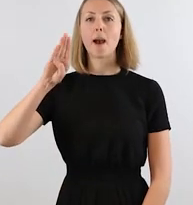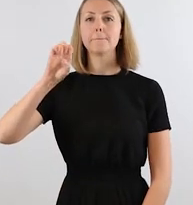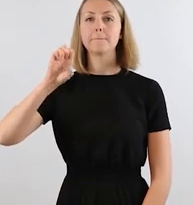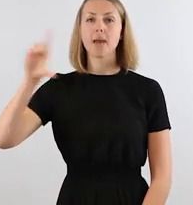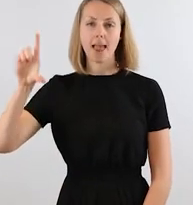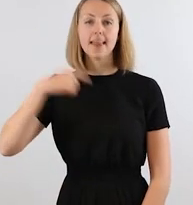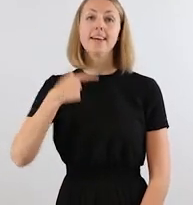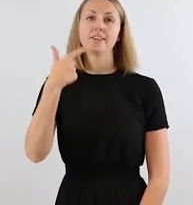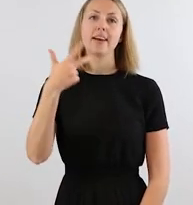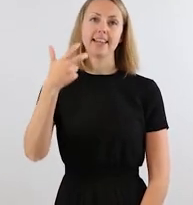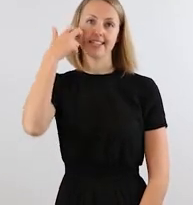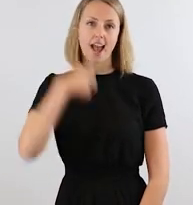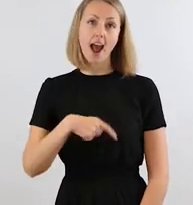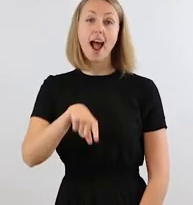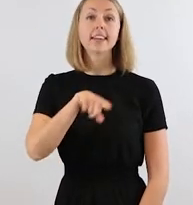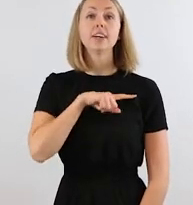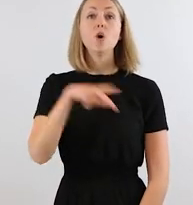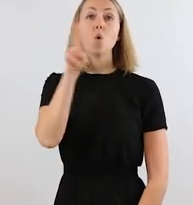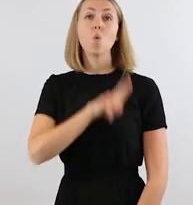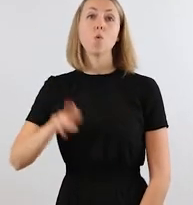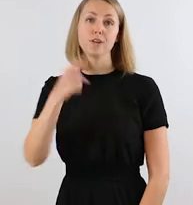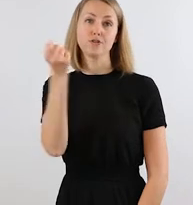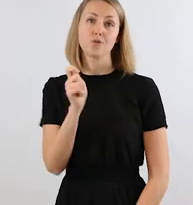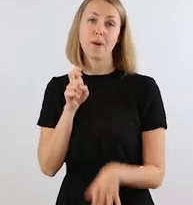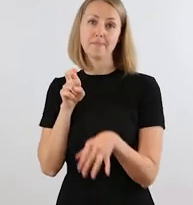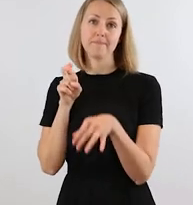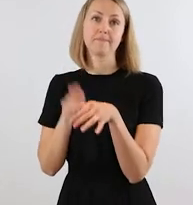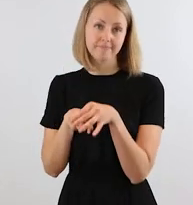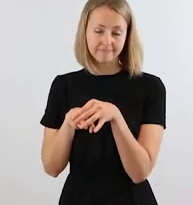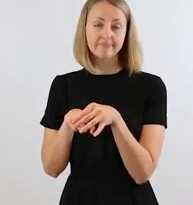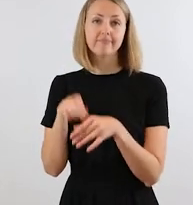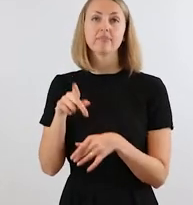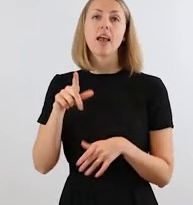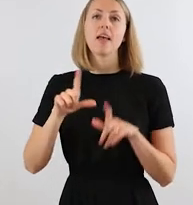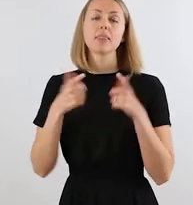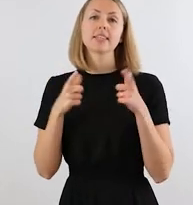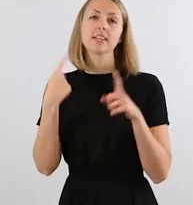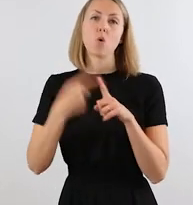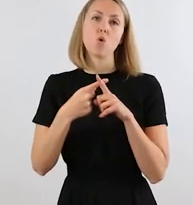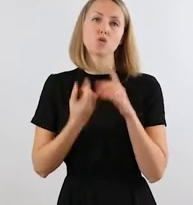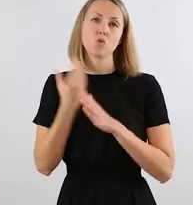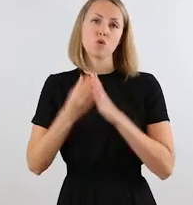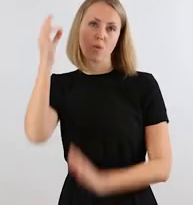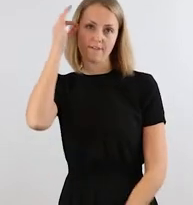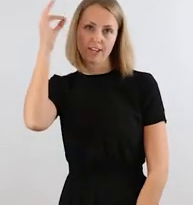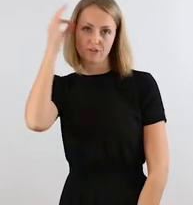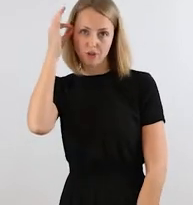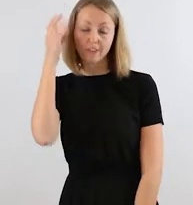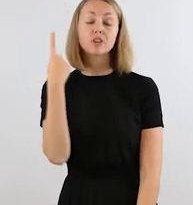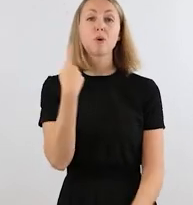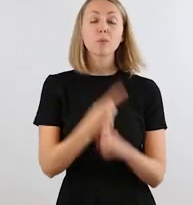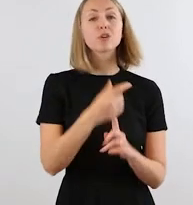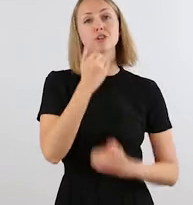32 Jahre alt. Ich habe an einer Universität studiert und zwar Literatur und Kulturwissenschaften